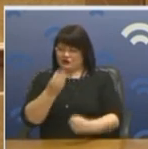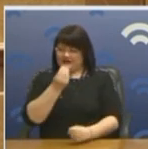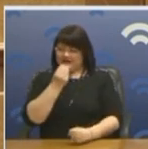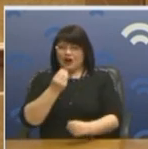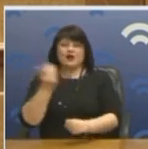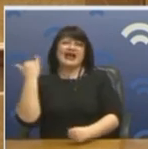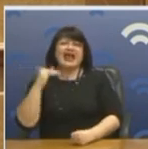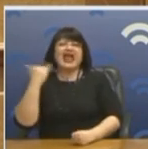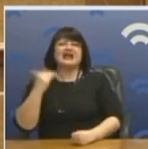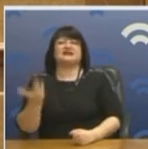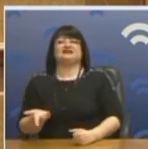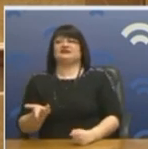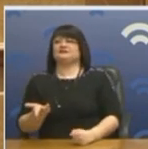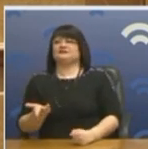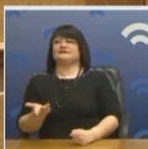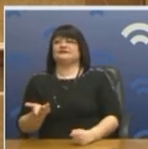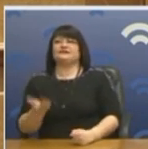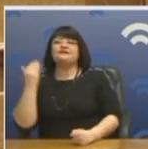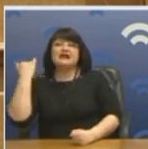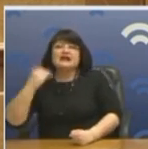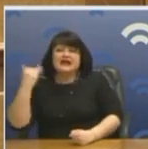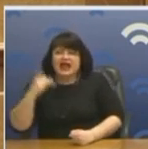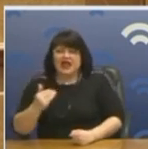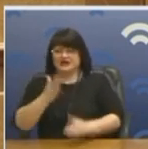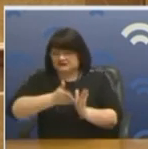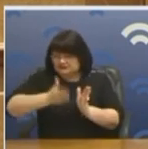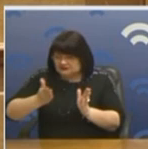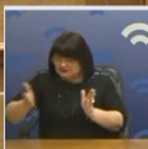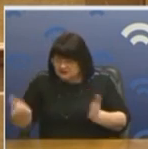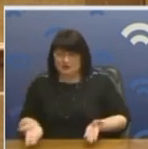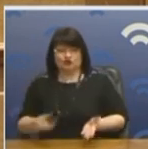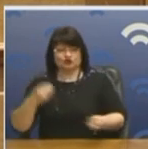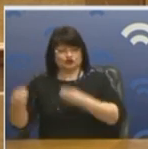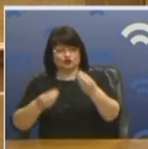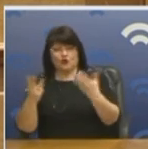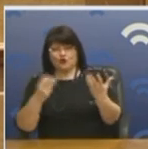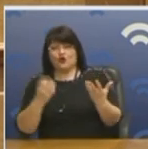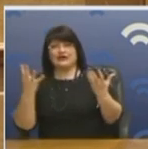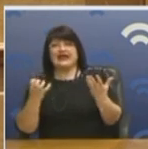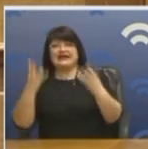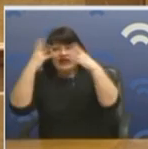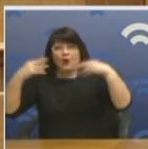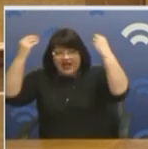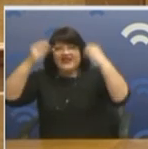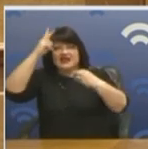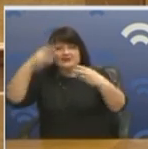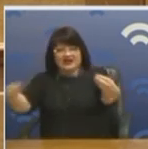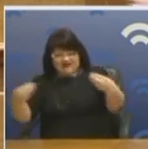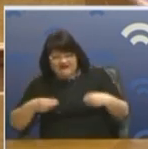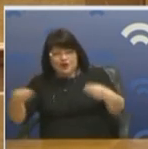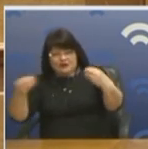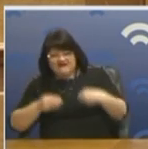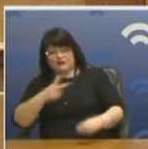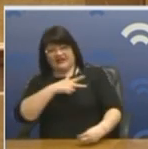Κάνουμε εισαγωγές κρέατων και συνάδελφοι κατά 90% 70-80-90% από την Ολλανδία, από τη Γερμανία, από τη